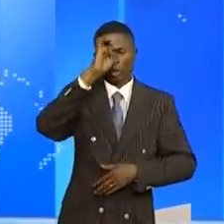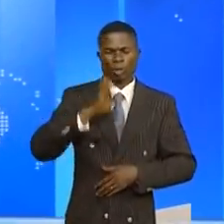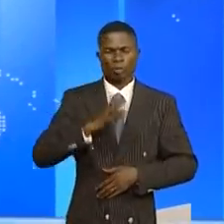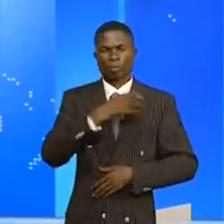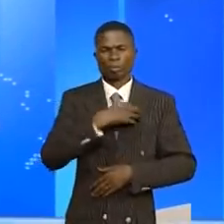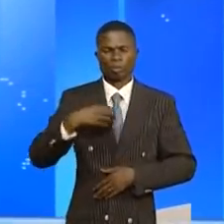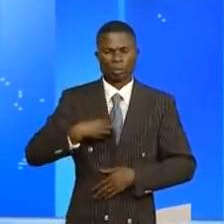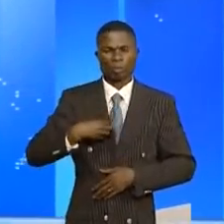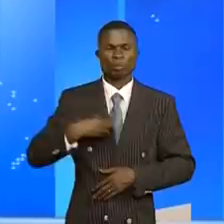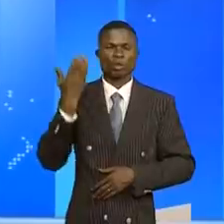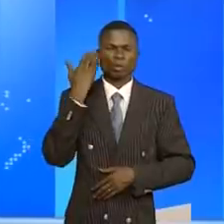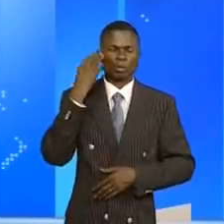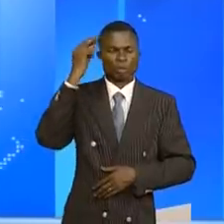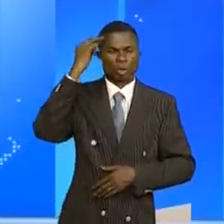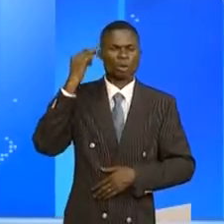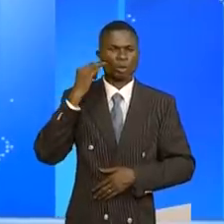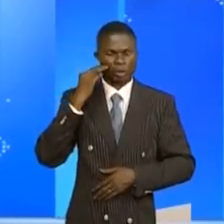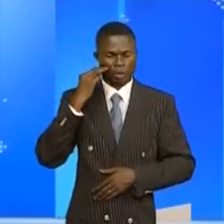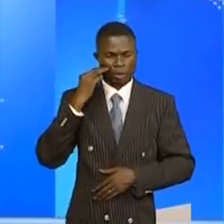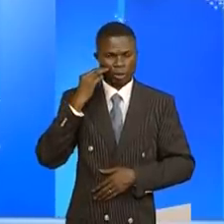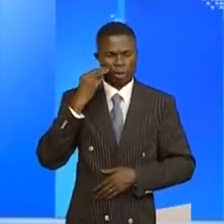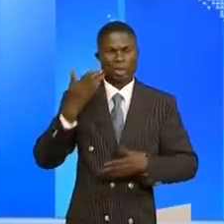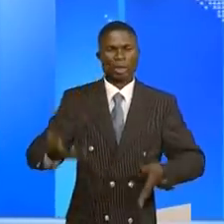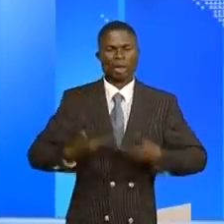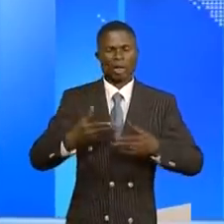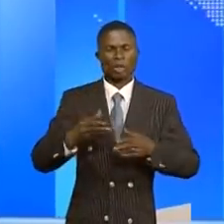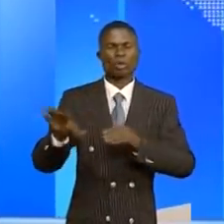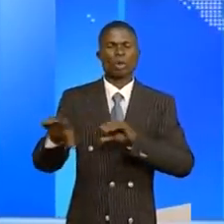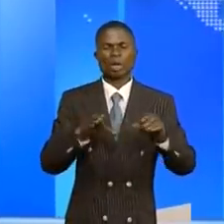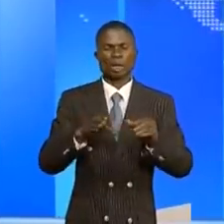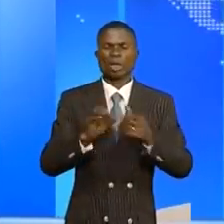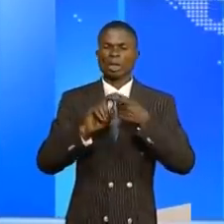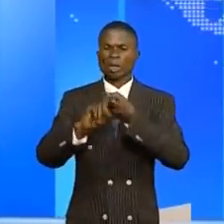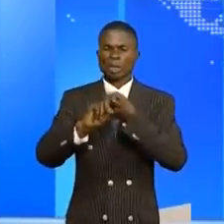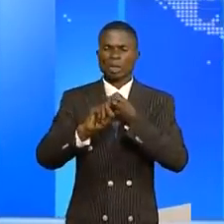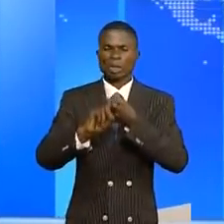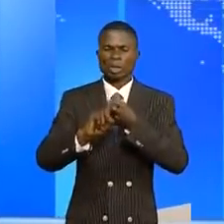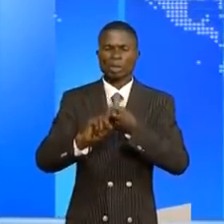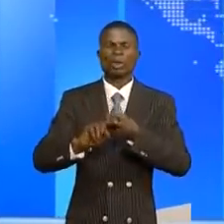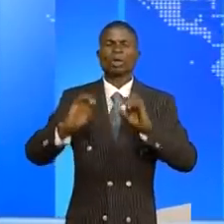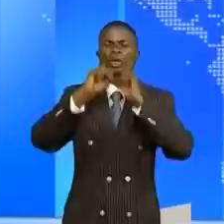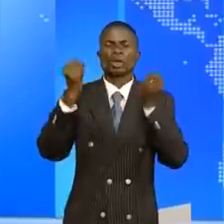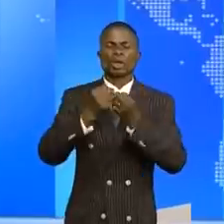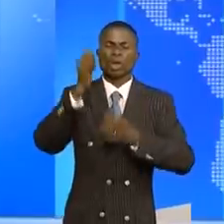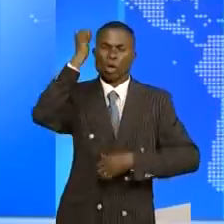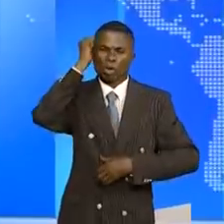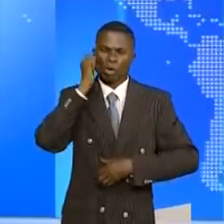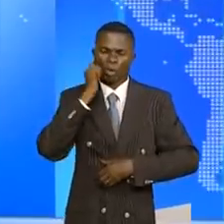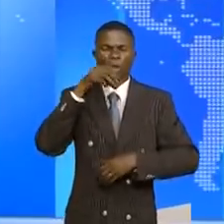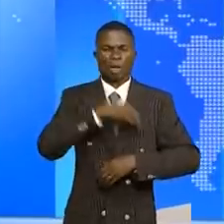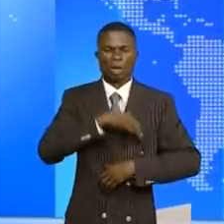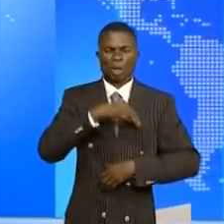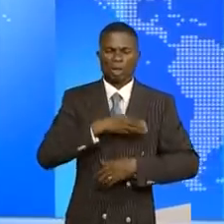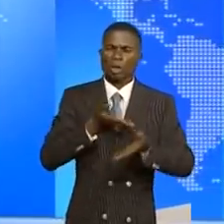Mme, M. les ministres, en cette heureuse circonstance, l'attachement des lignes maritimes congolaises, qui, dans sa mission,